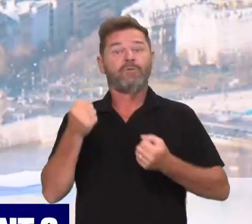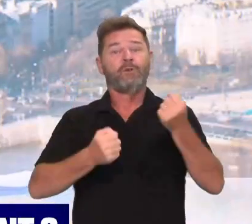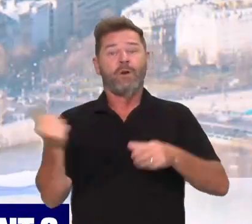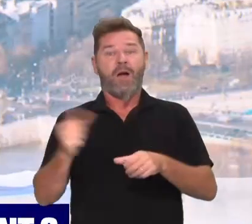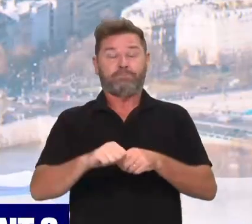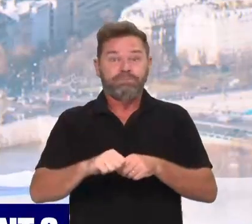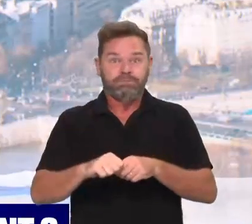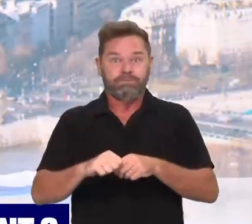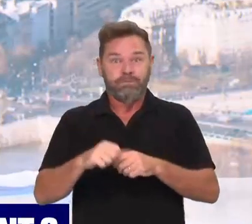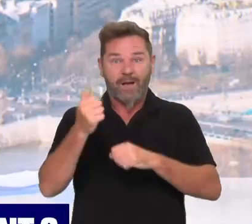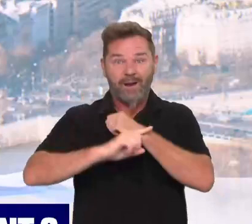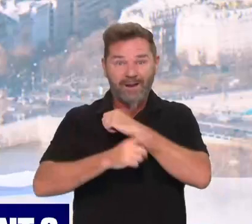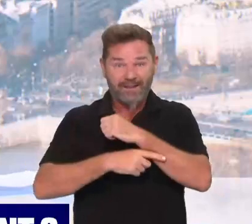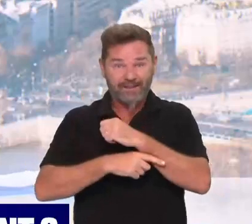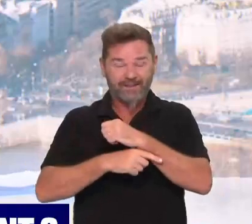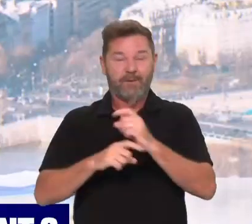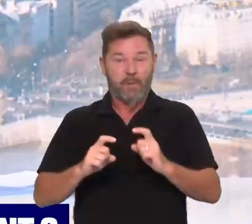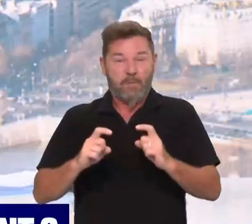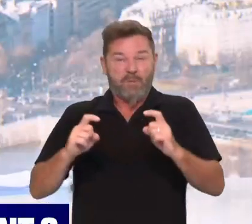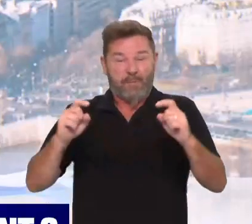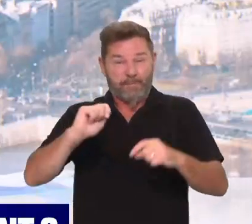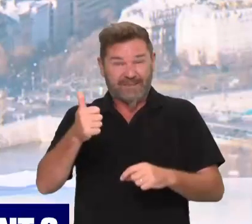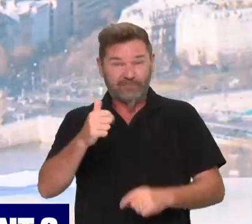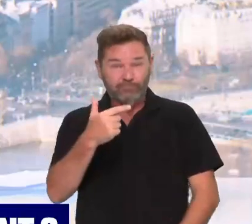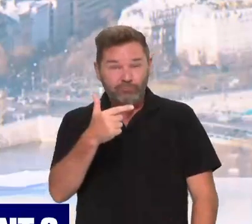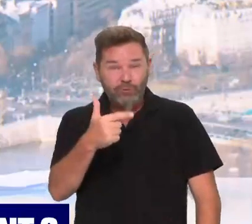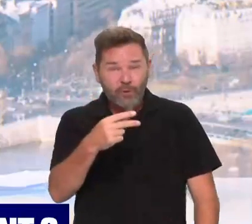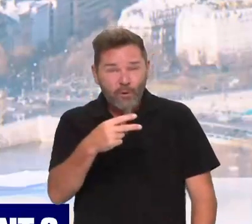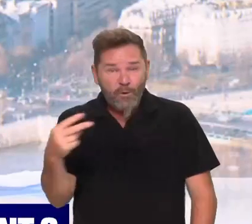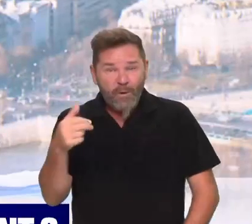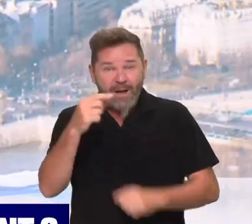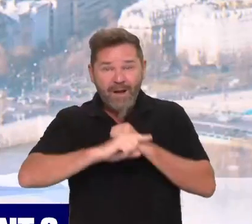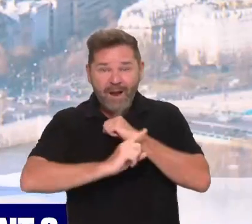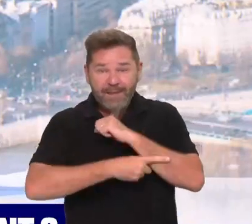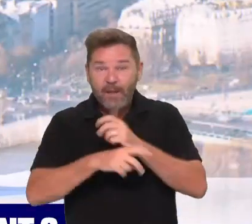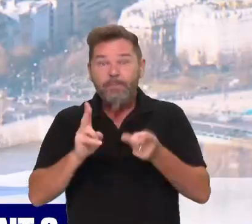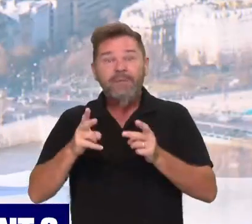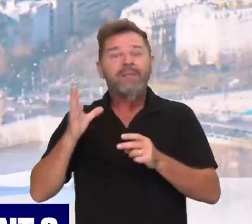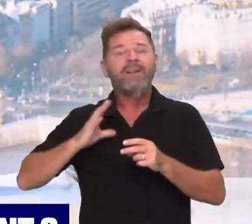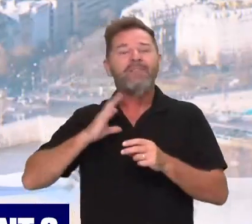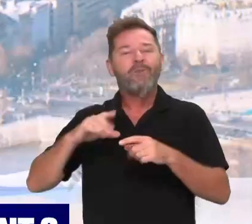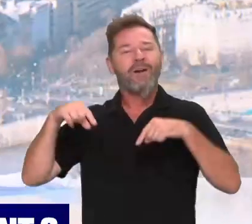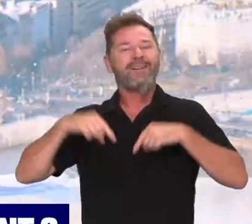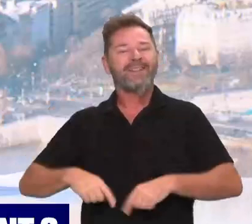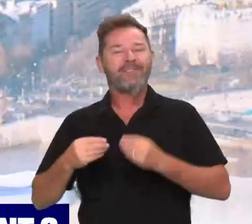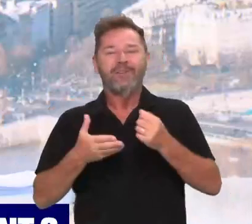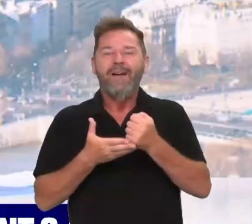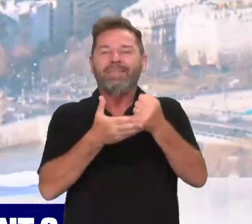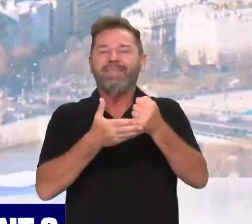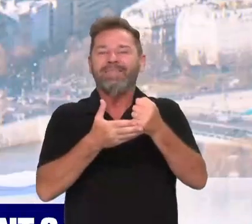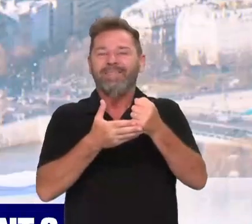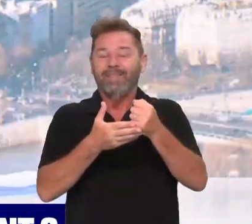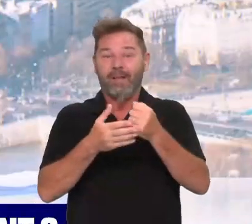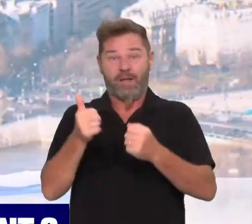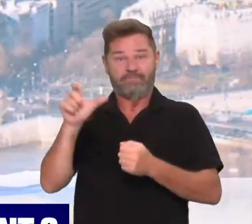le litre de carburant avoisine de nouveau les 2 euros le litre. Alors ne faudrait-il pas réinstaurer la fameuse ristourne accordée par l'État il y a un an ? C'est ce que